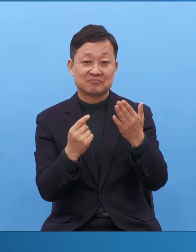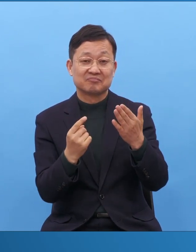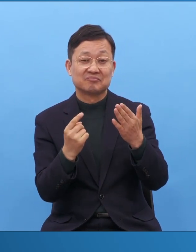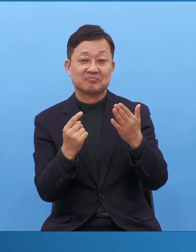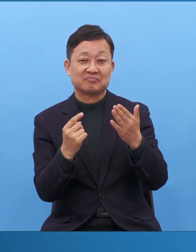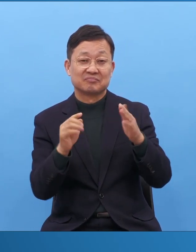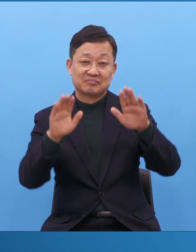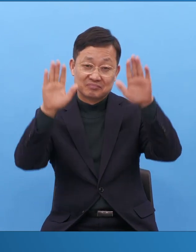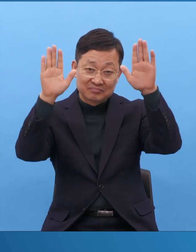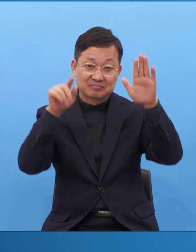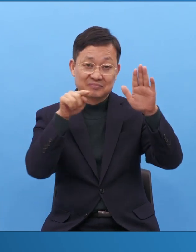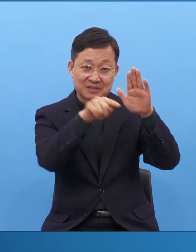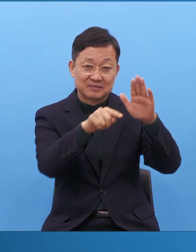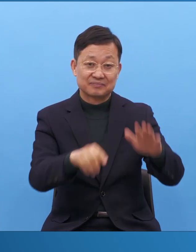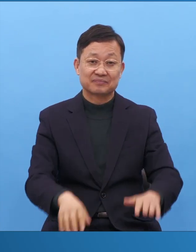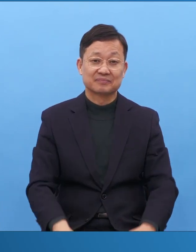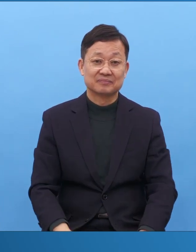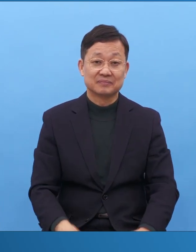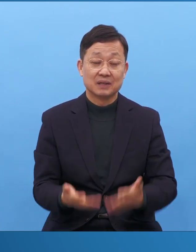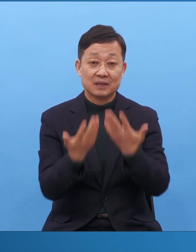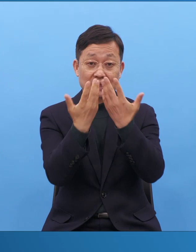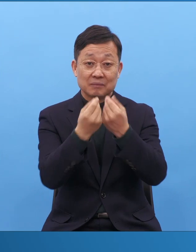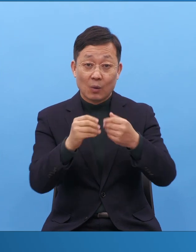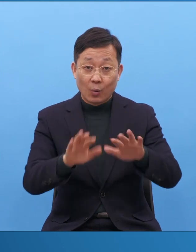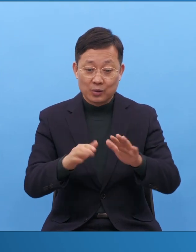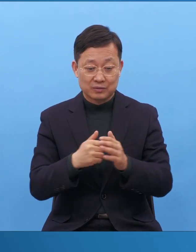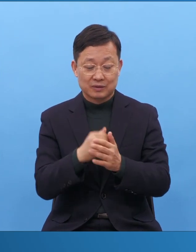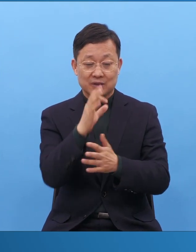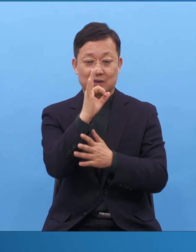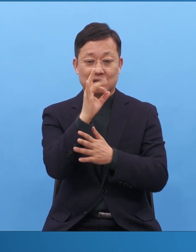예전교에 대한 수집을 쭉 이렇게 합니다.